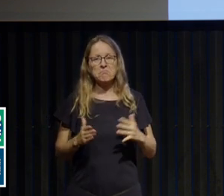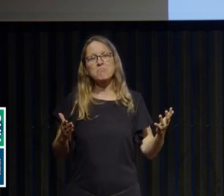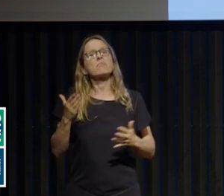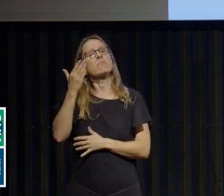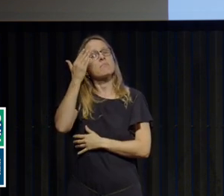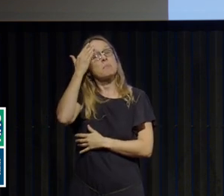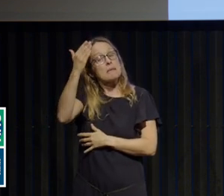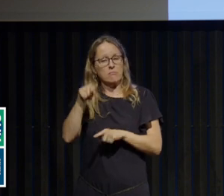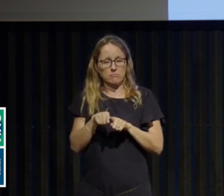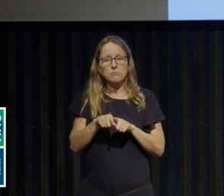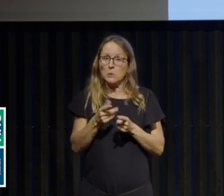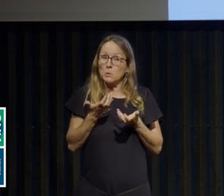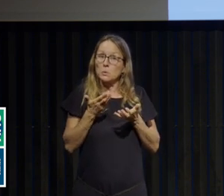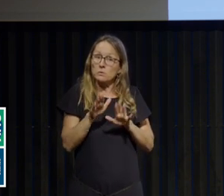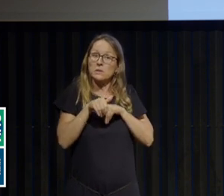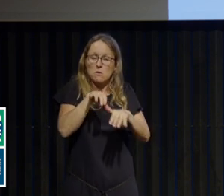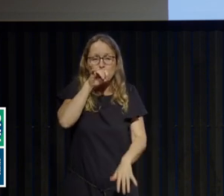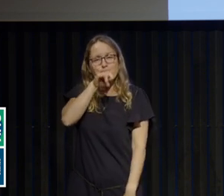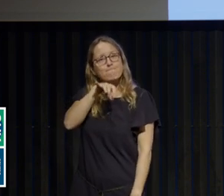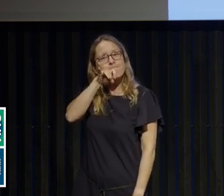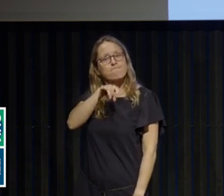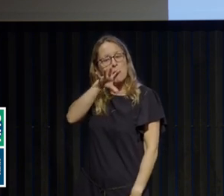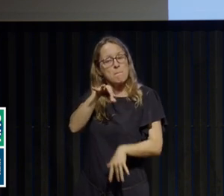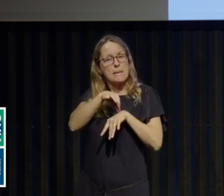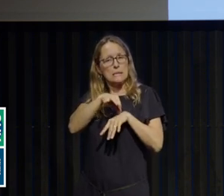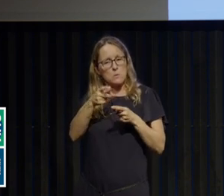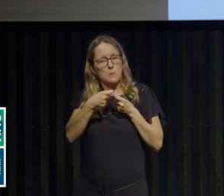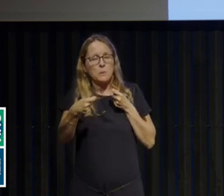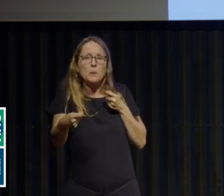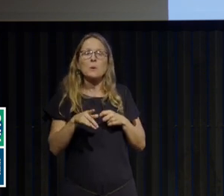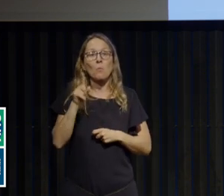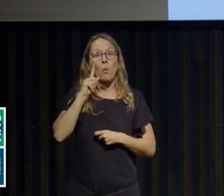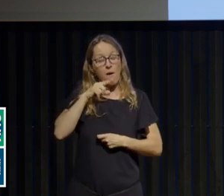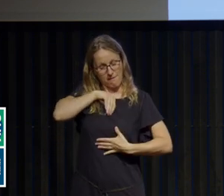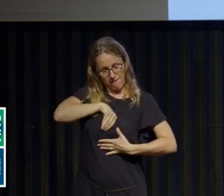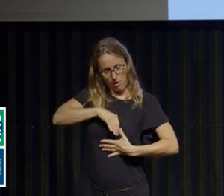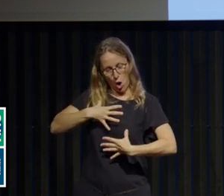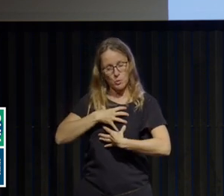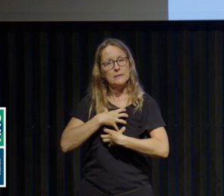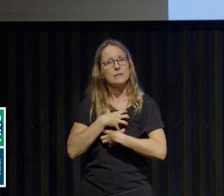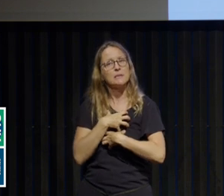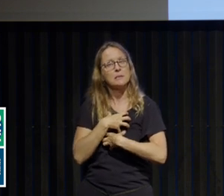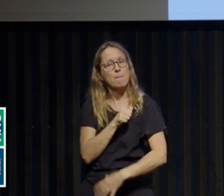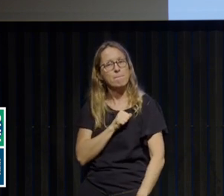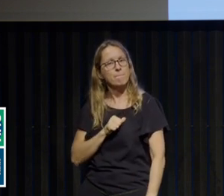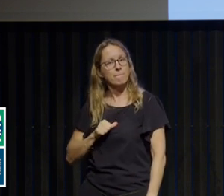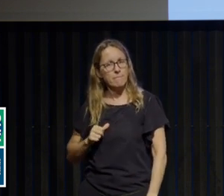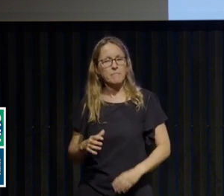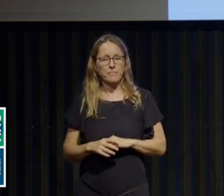maladie perdure, c'est parce qu'il y a effectivement, pour le sujet, des angoisses importantes, la peur de